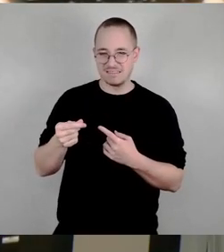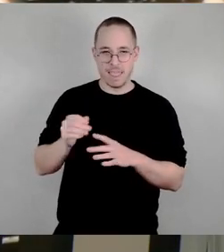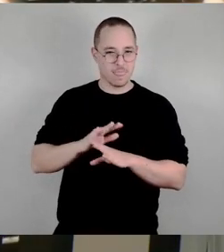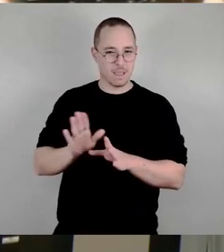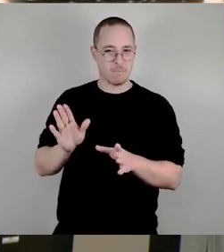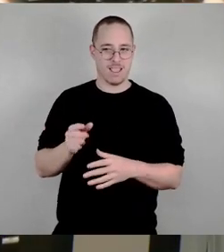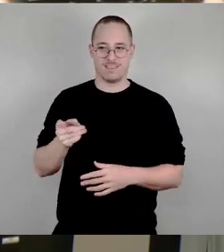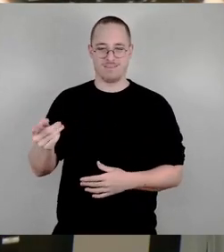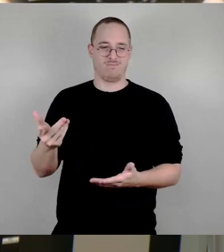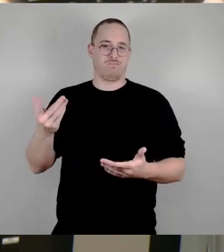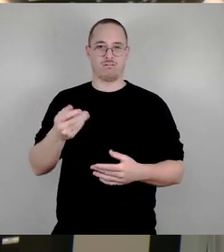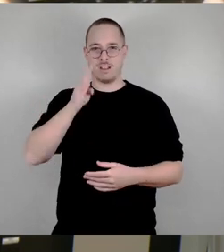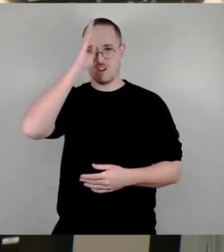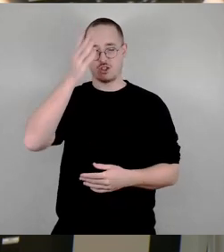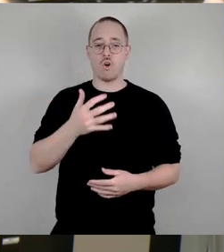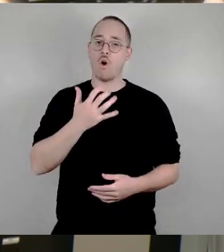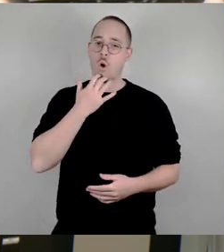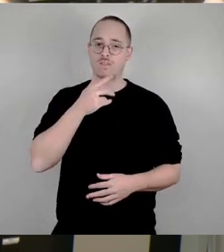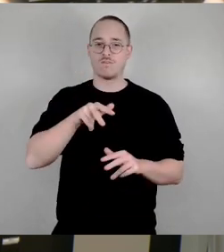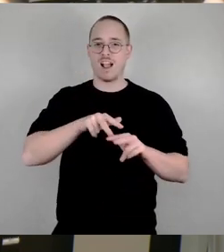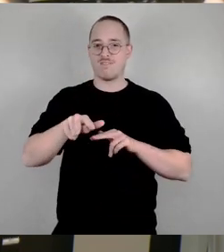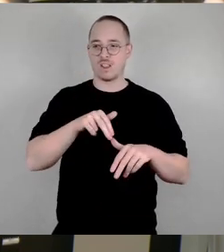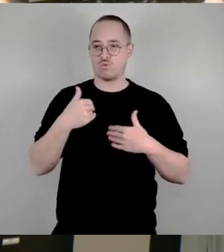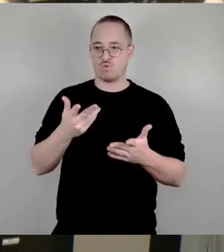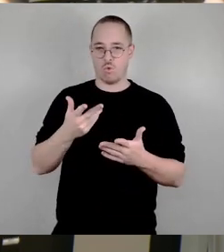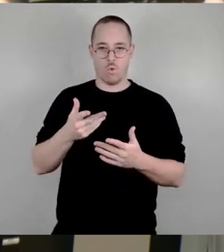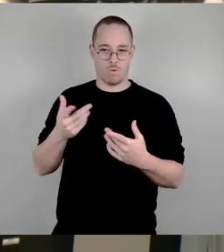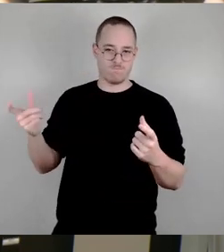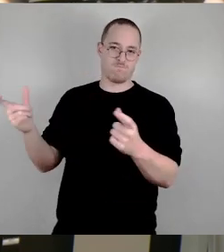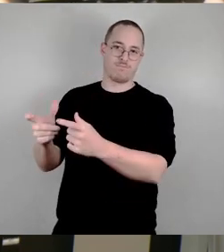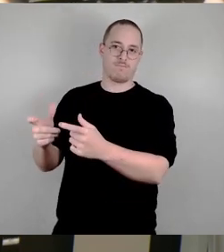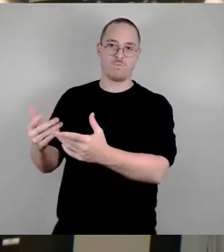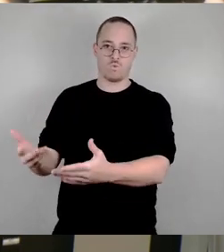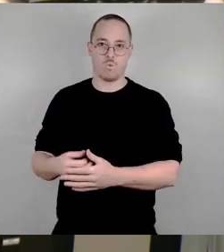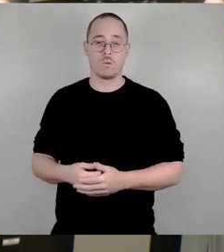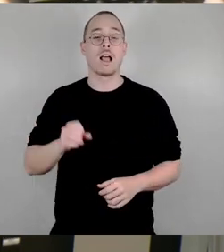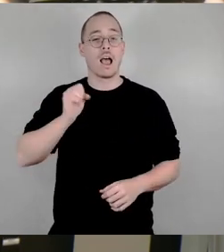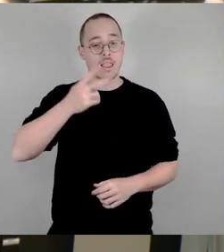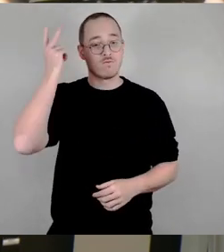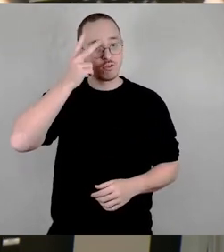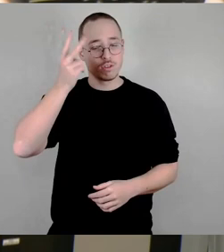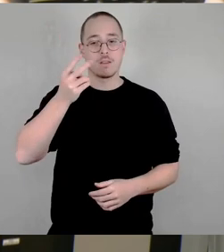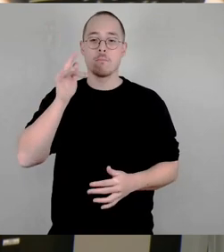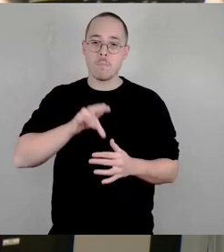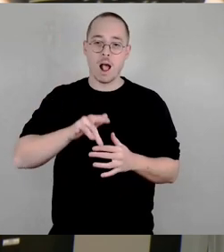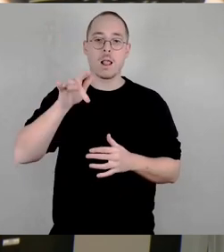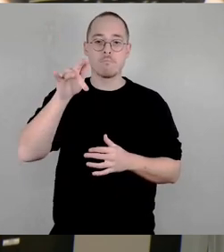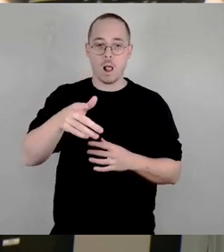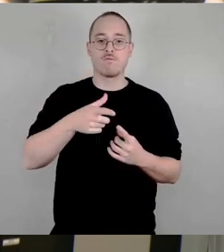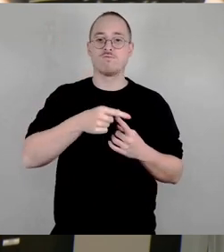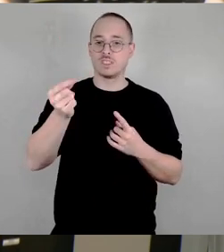Verwaltung etwas unternimmt. Wir können das verstehen, wenn man ab und zu mal Witze macht auf Lasten anderer. Das ist grundsätzlich,